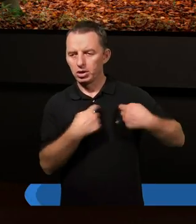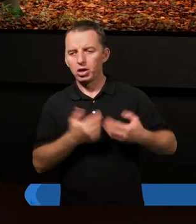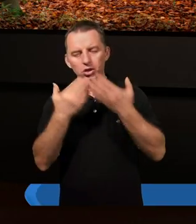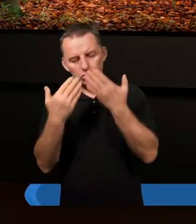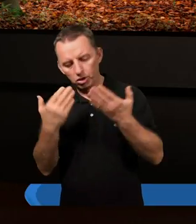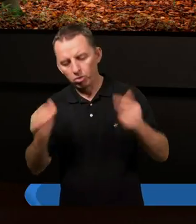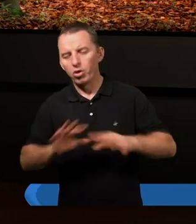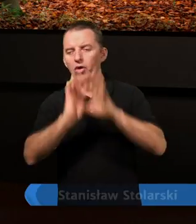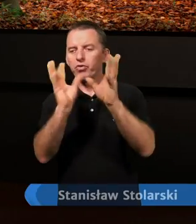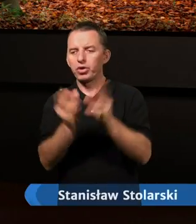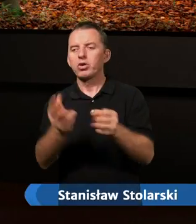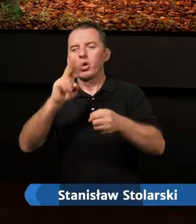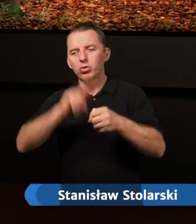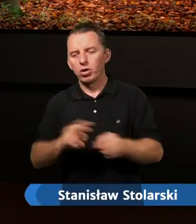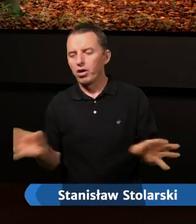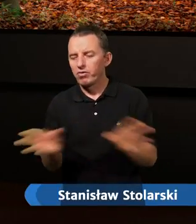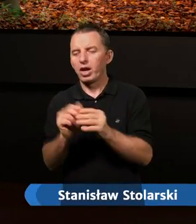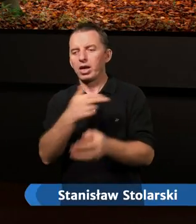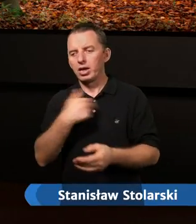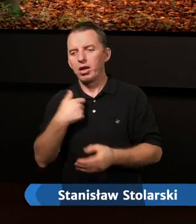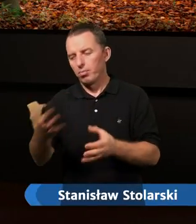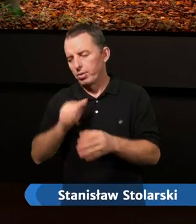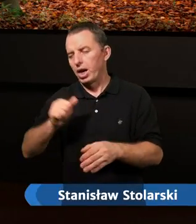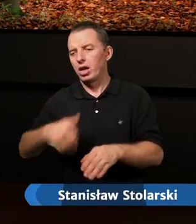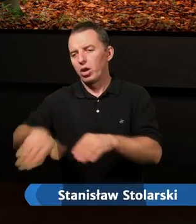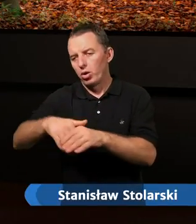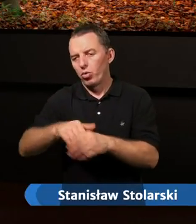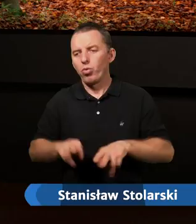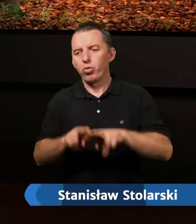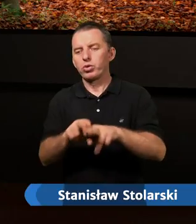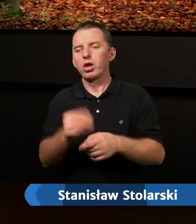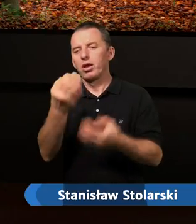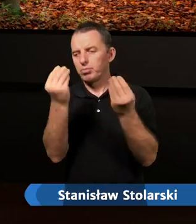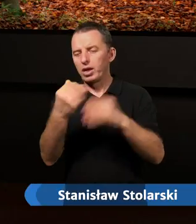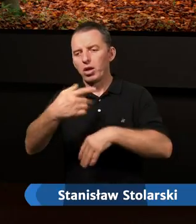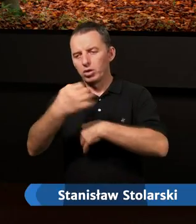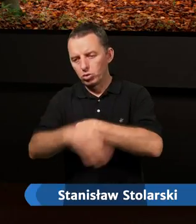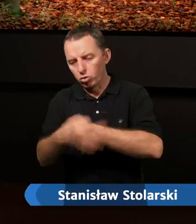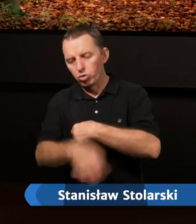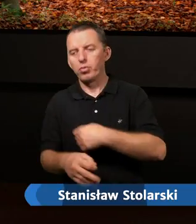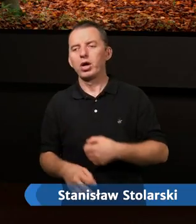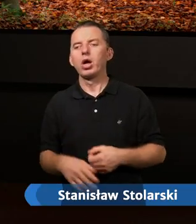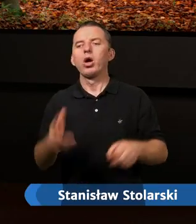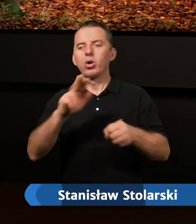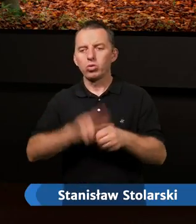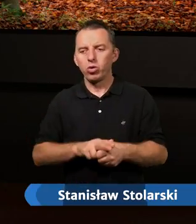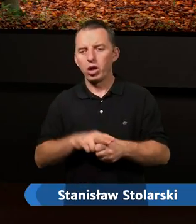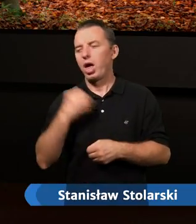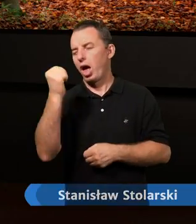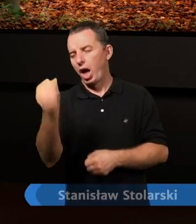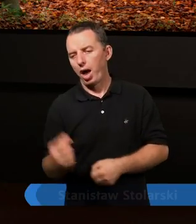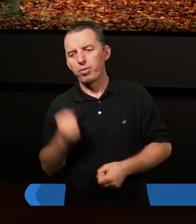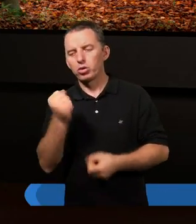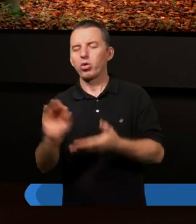dziękuję wszystkim, którzy wraz z nami brali udział w tym wspaniałym studium, który apostoł